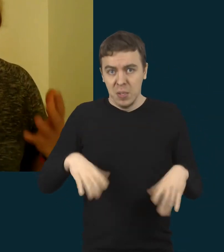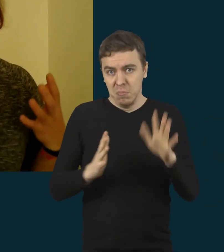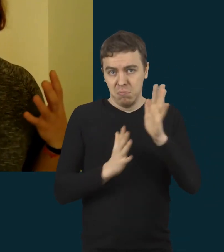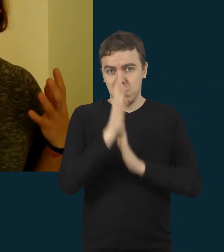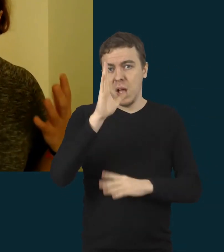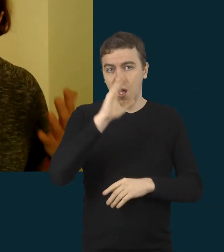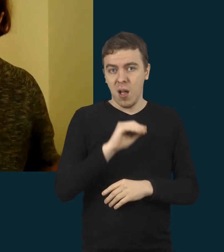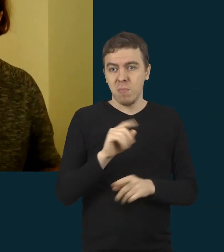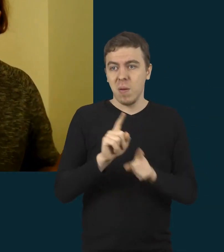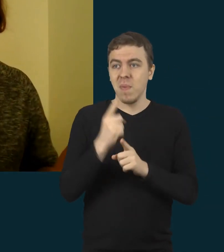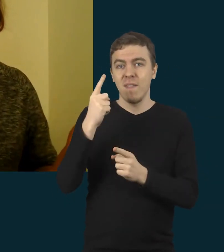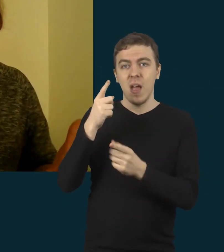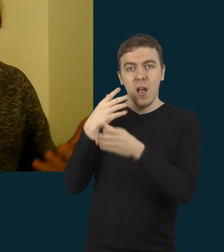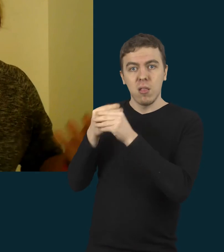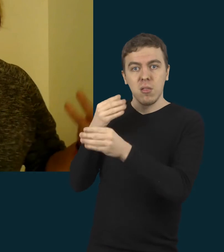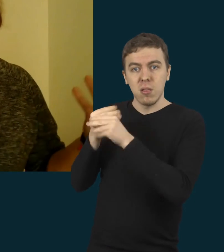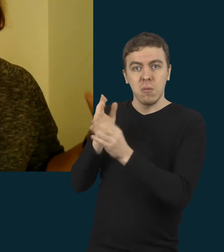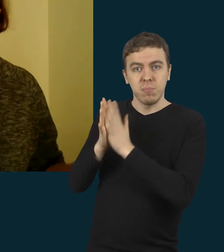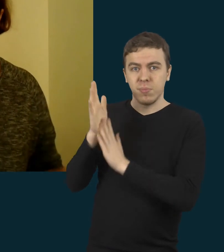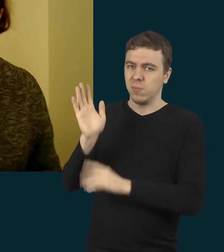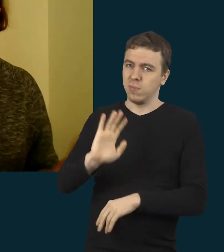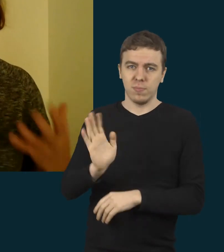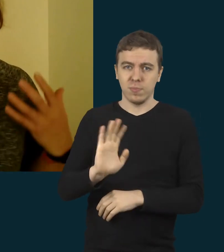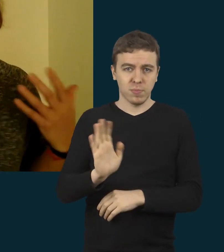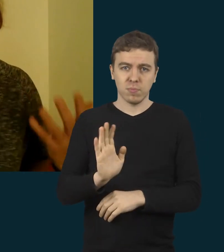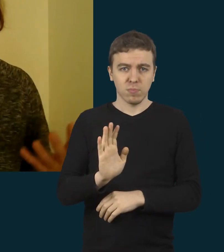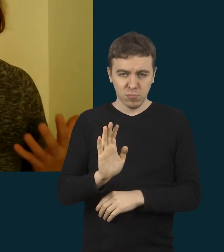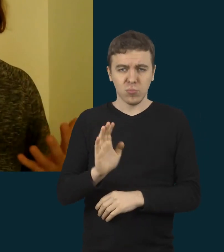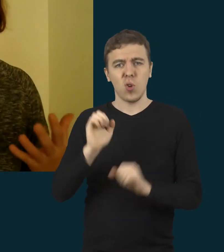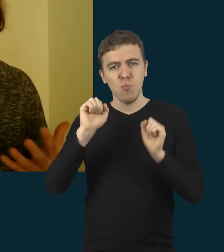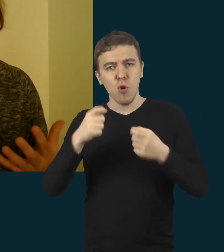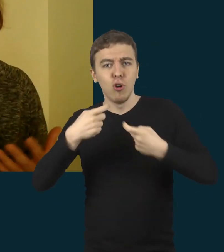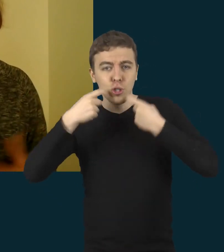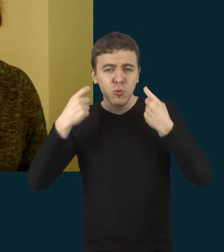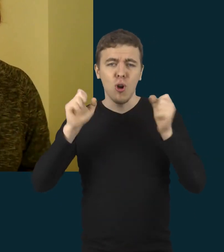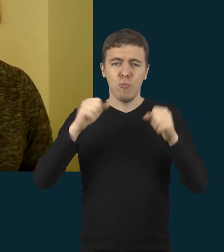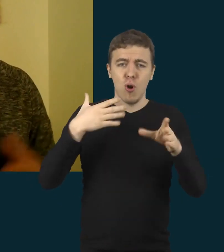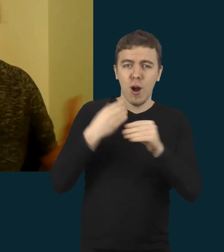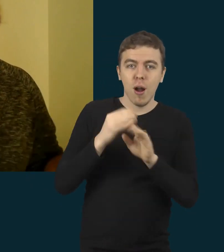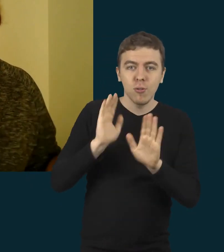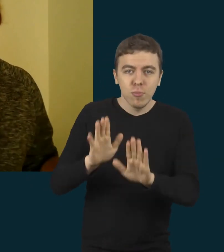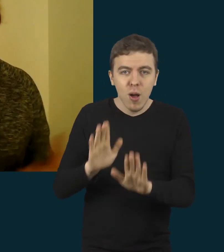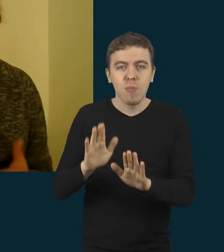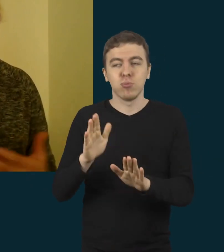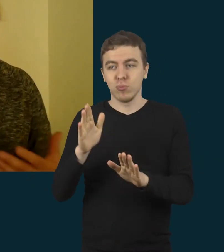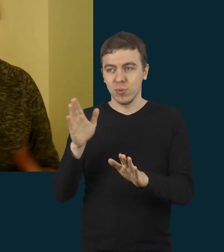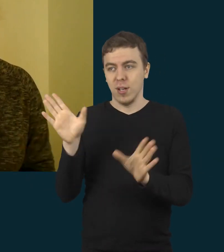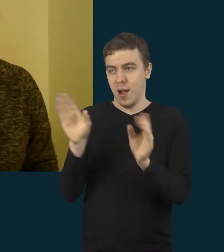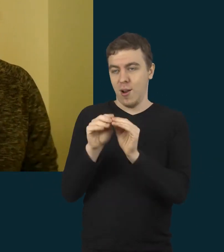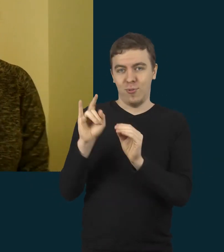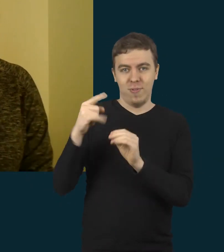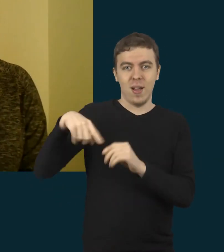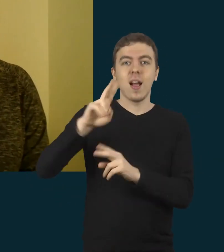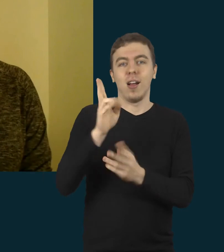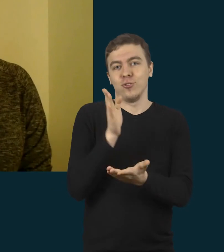šitoj grupėj. Aš galiu, kad ir šipsuotis, bet būti kartu su visais esančiais.